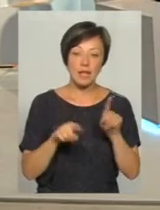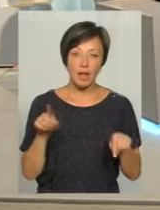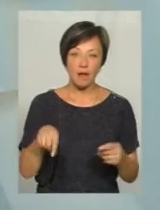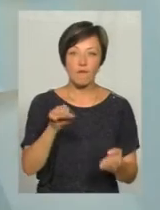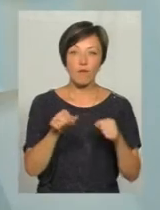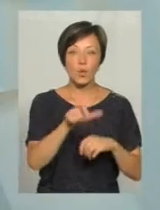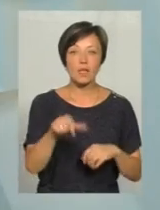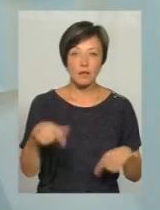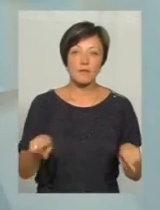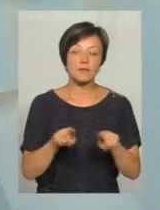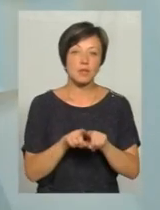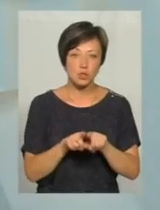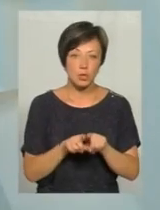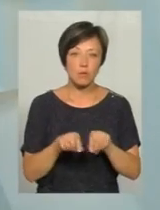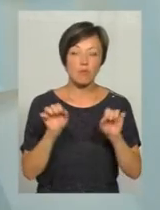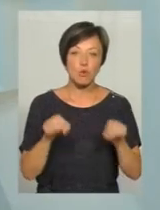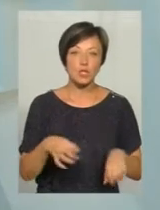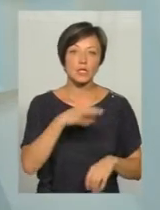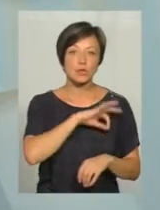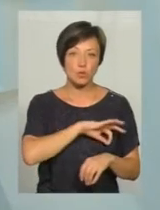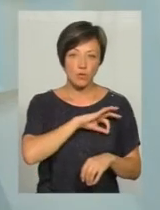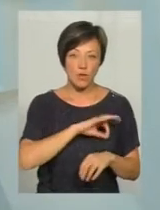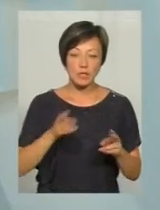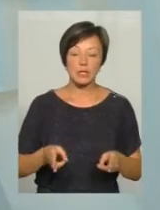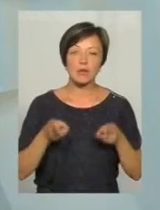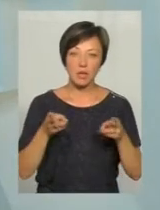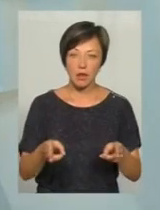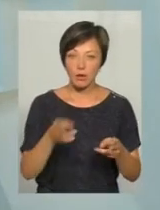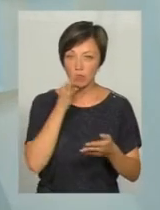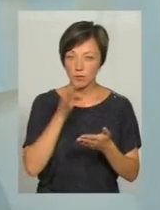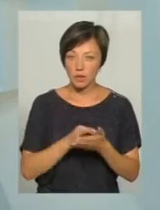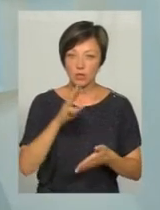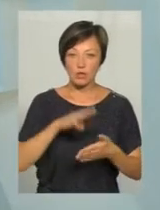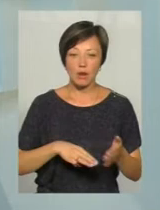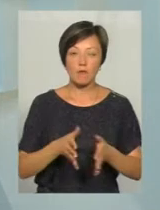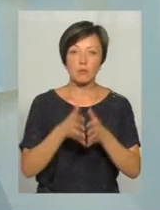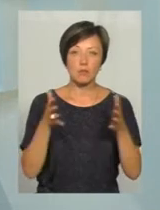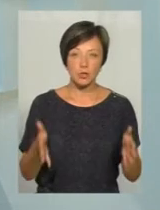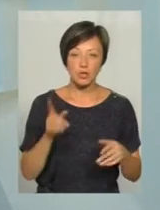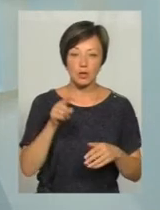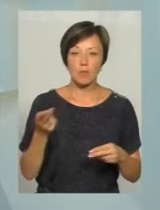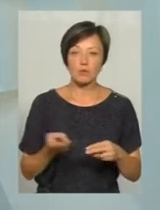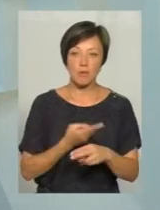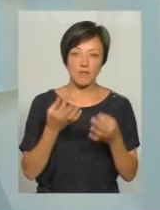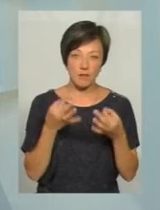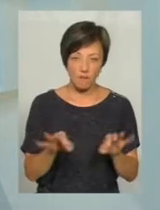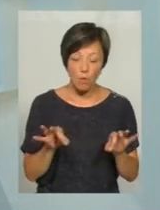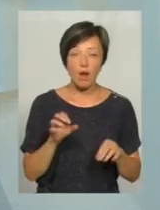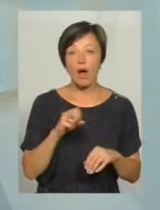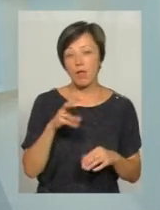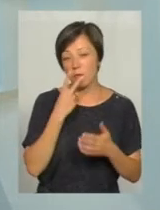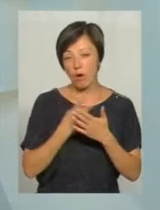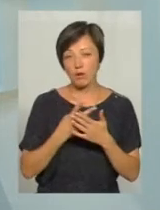водіїв все ж таки можна застосувати кримінальну відповідальність, де штраф набагато більший, там є навіть позбавлення волі. Але, як